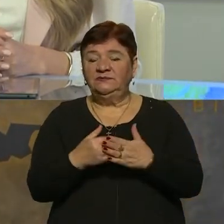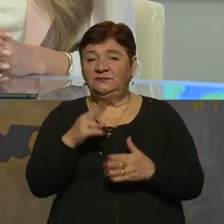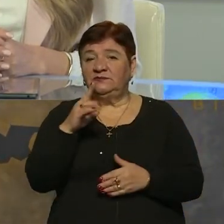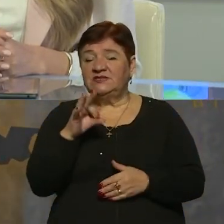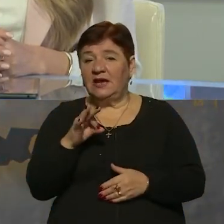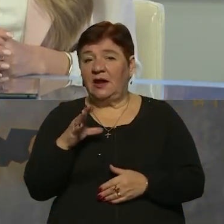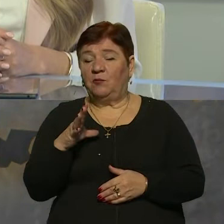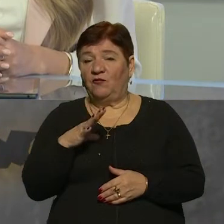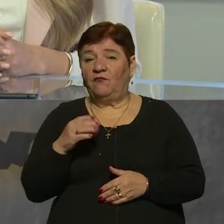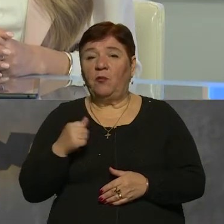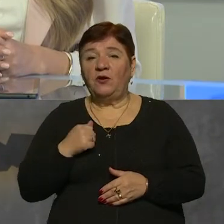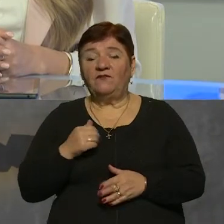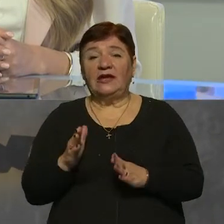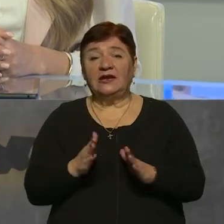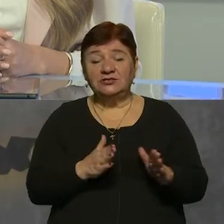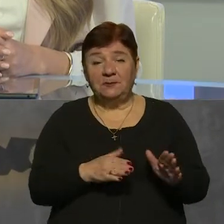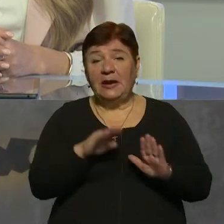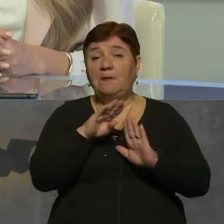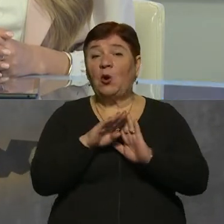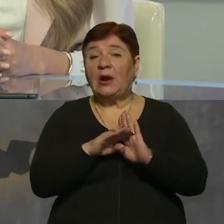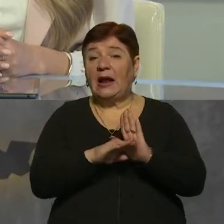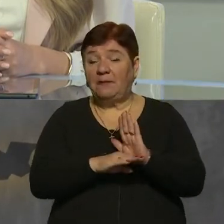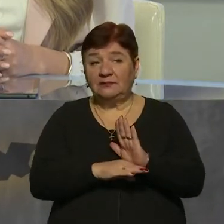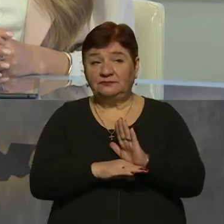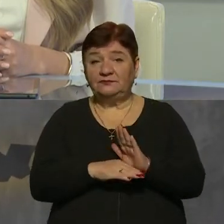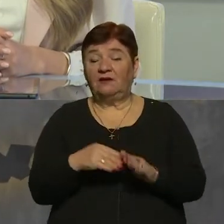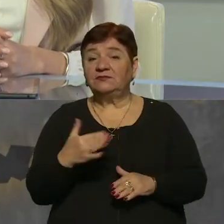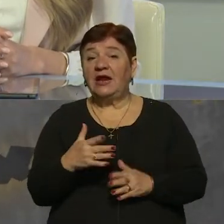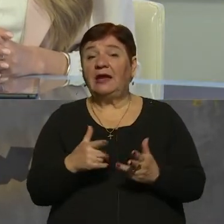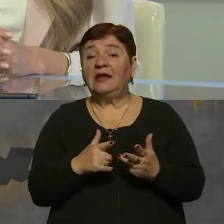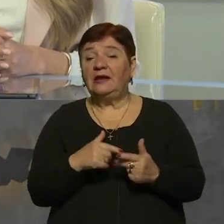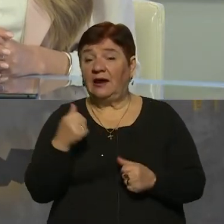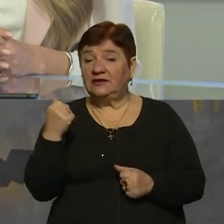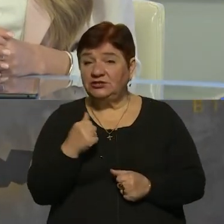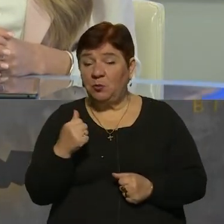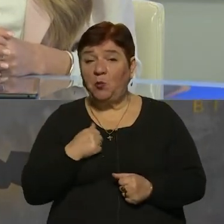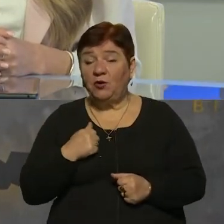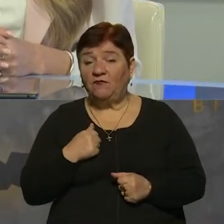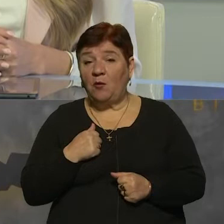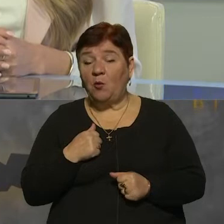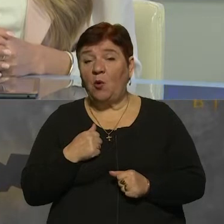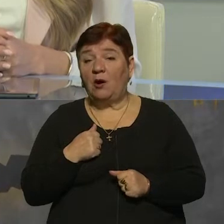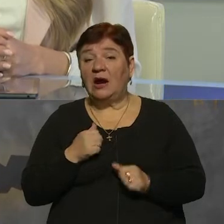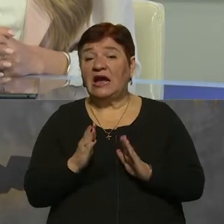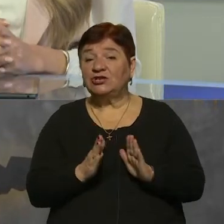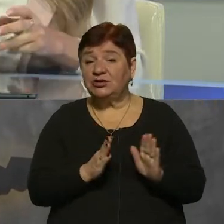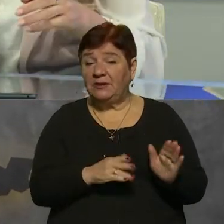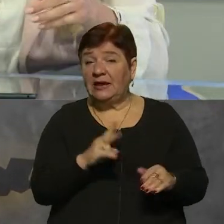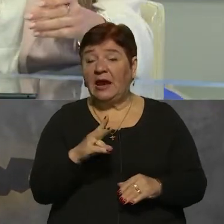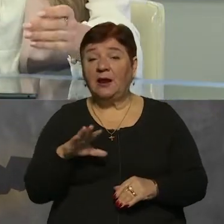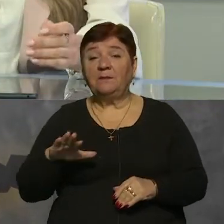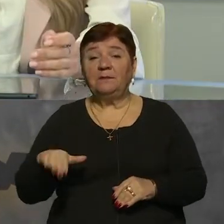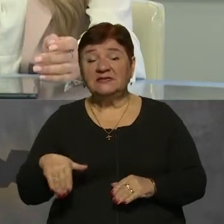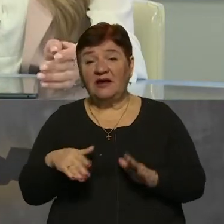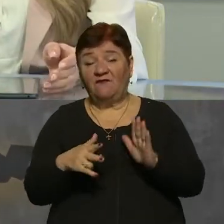був бойовий режим і програма вже кілька тижнів у бойовому режимі. Як це було? Після